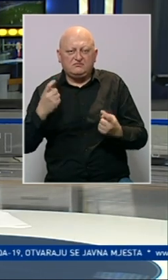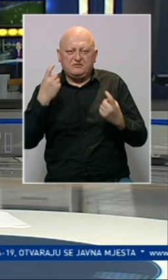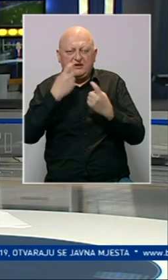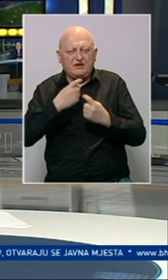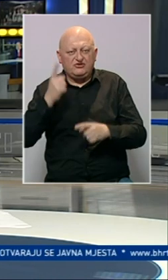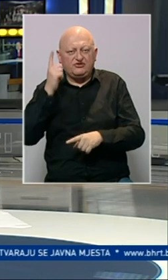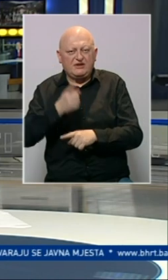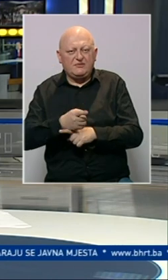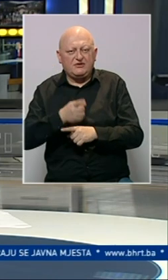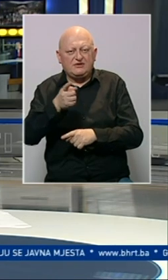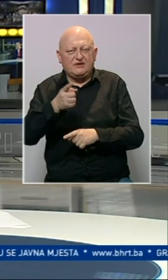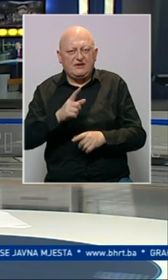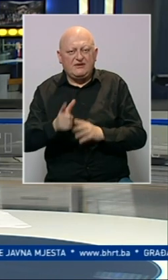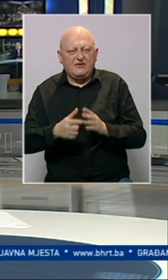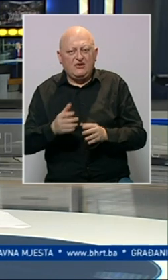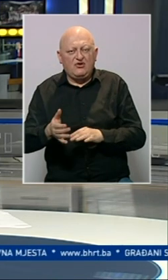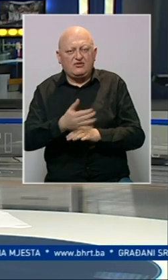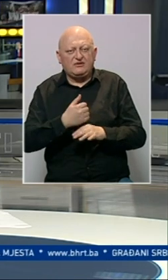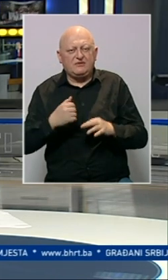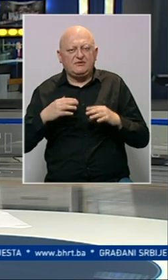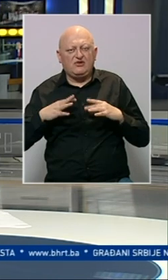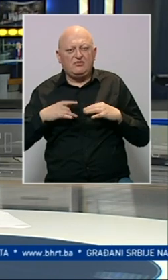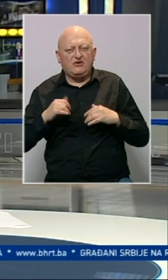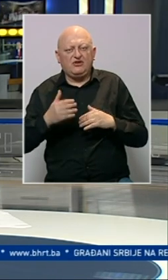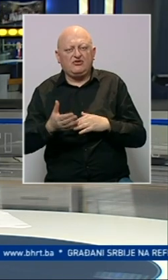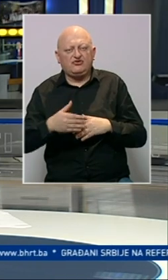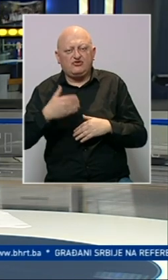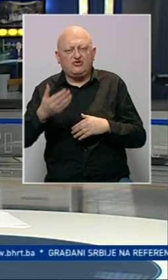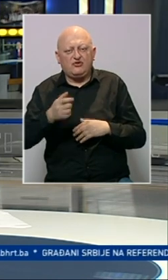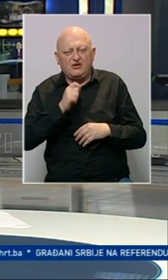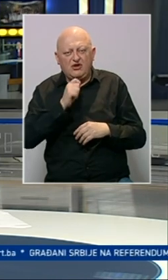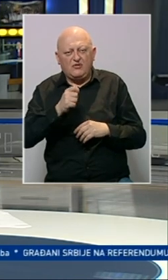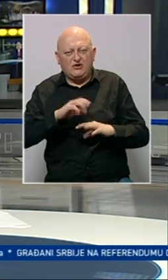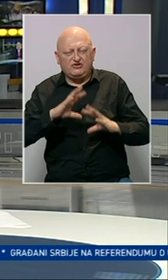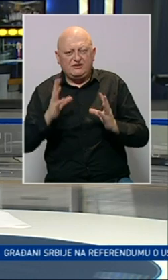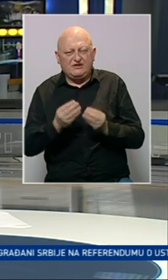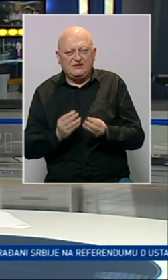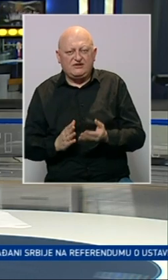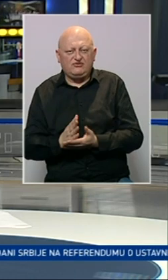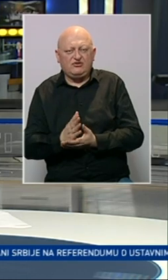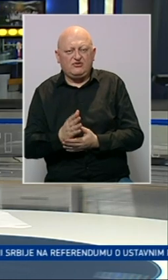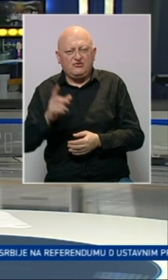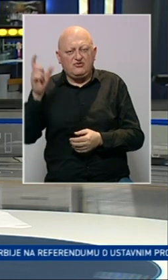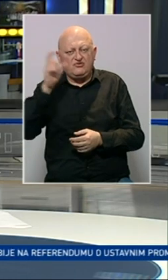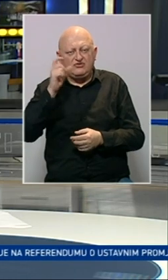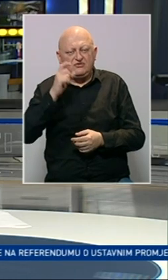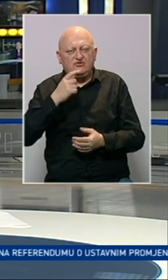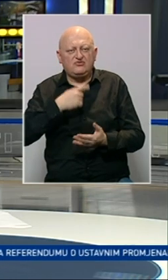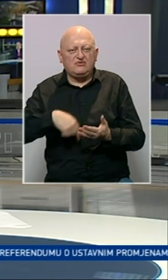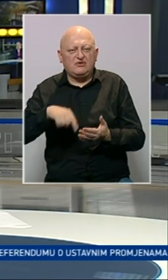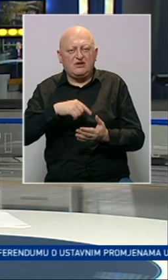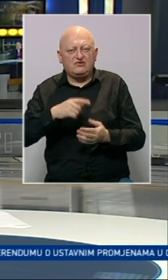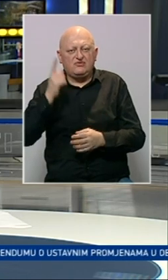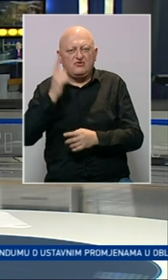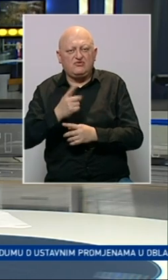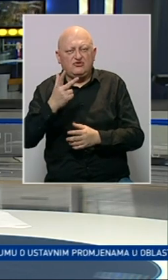da je razočaran presudom i da će vrijeme koristiti da bi se odmorio prije nego što dodatno komentariše cijeli slučaj. U Srbiji su